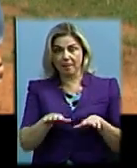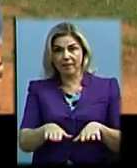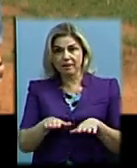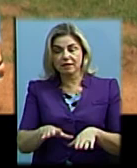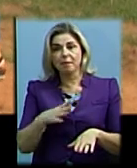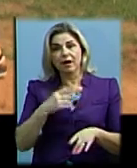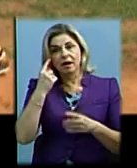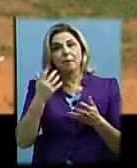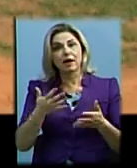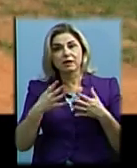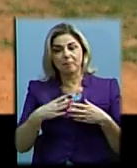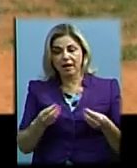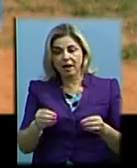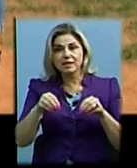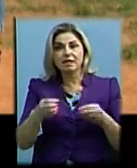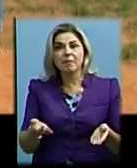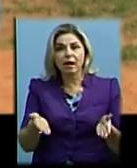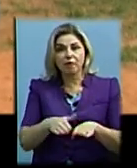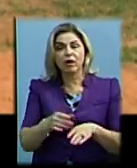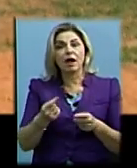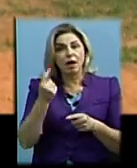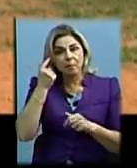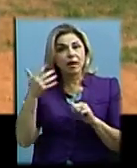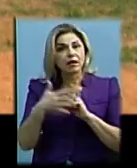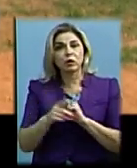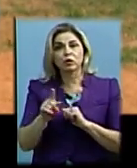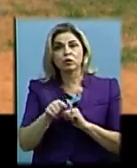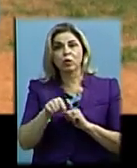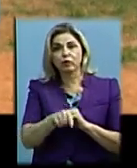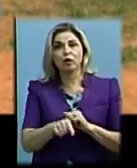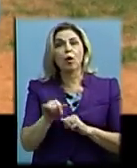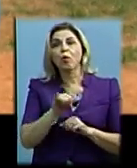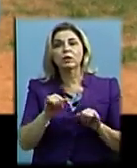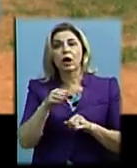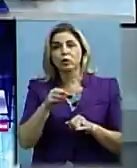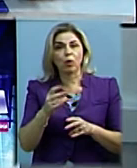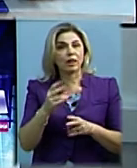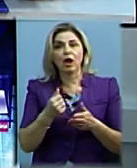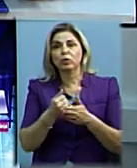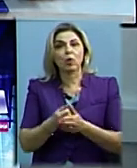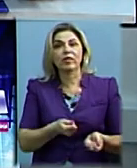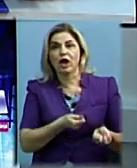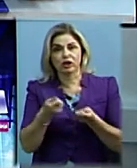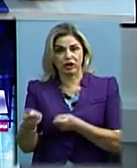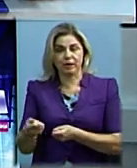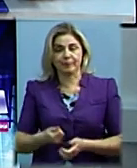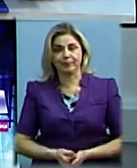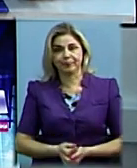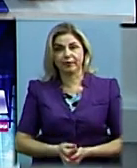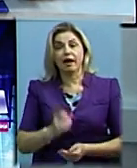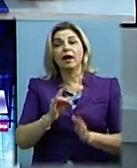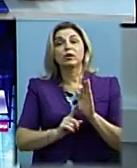зрозуміло, що присипано грунтом. Тобто збився зрозуміло, що, скоріше всього, її просто кудись не дотащили. І ми